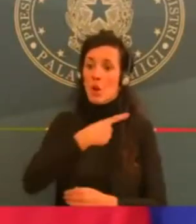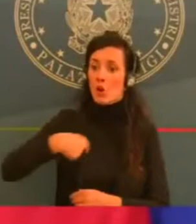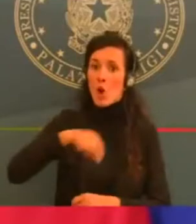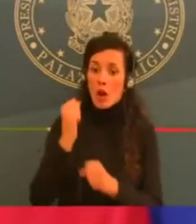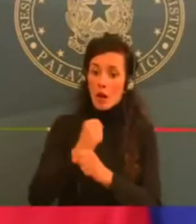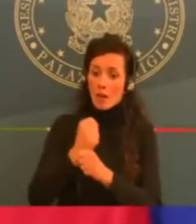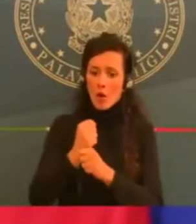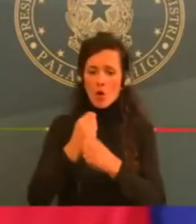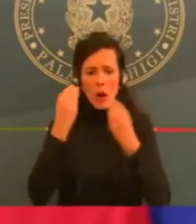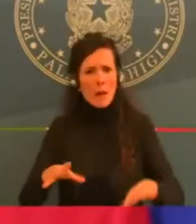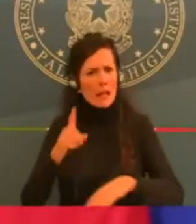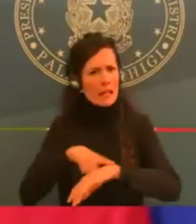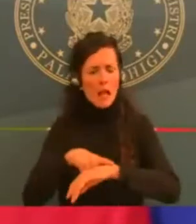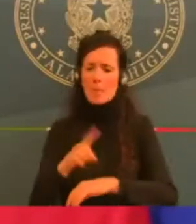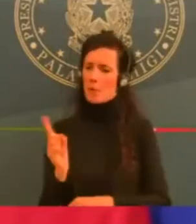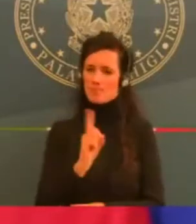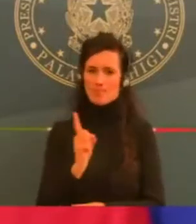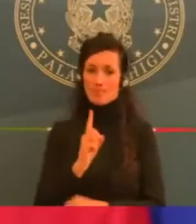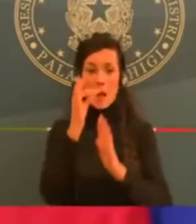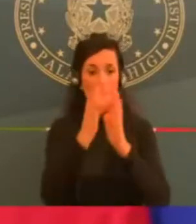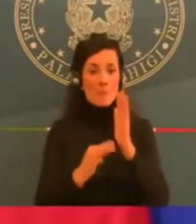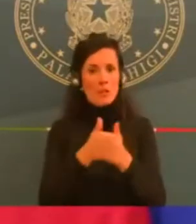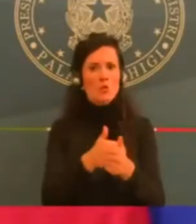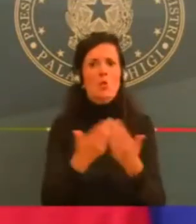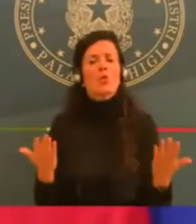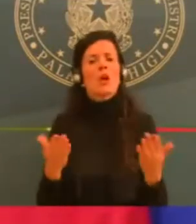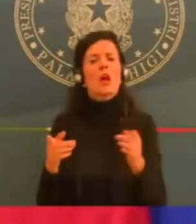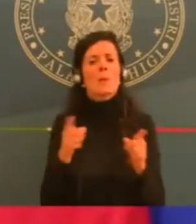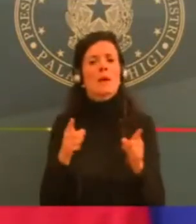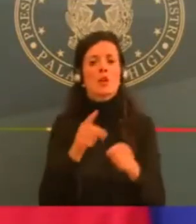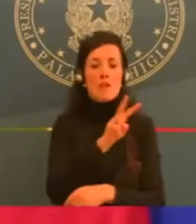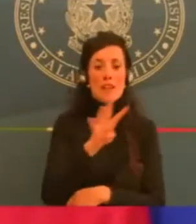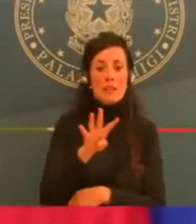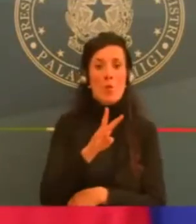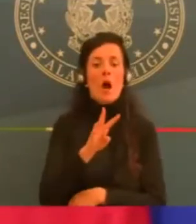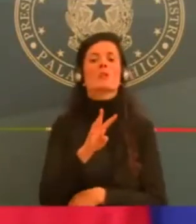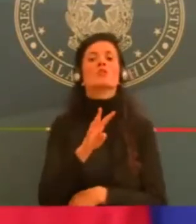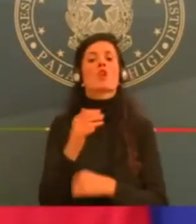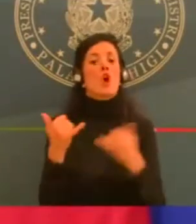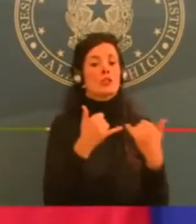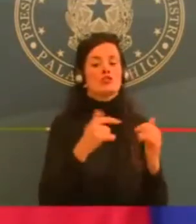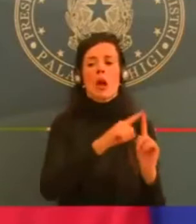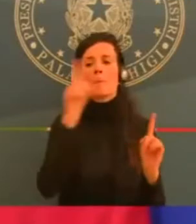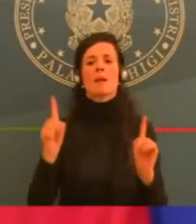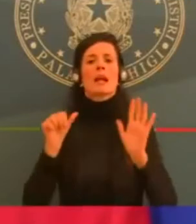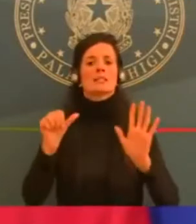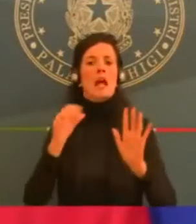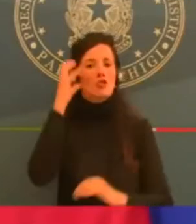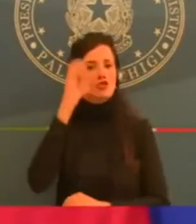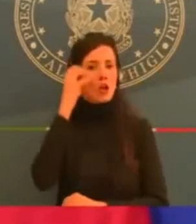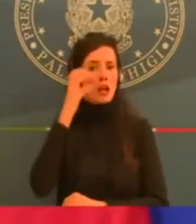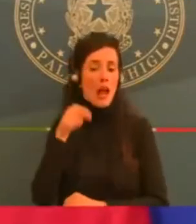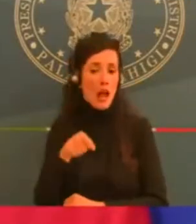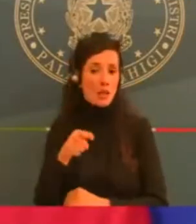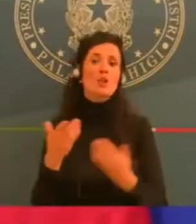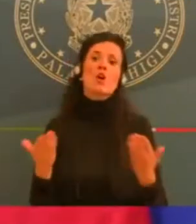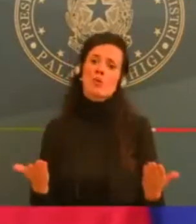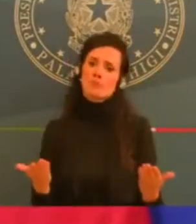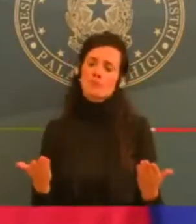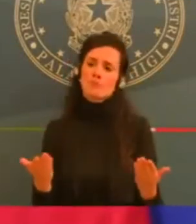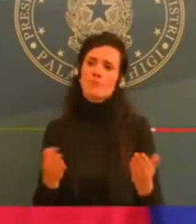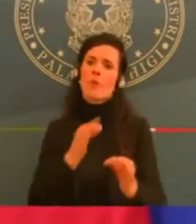tratta semplicemente di un intervento ulteriore per rafforzare un piano natalizio che avevamo già